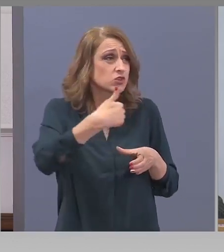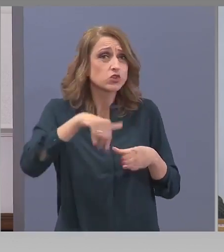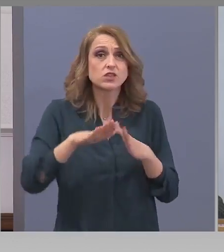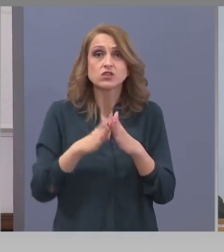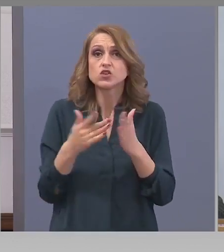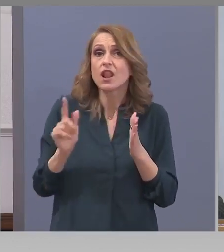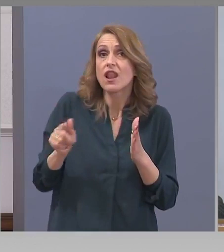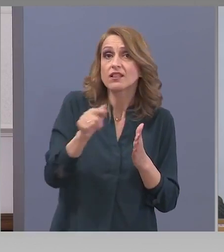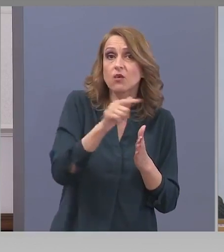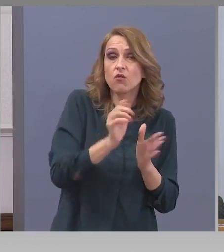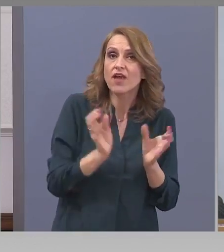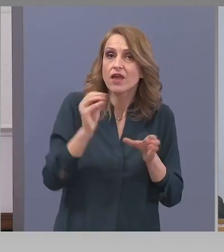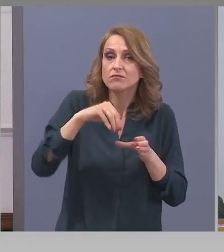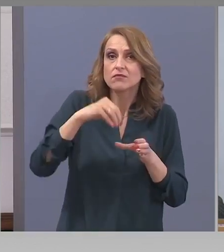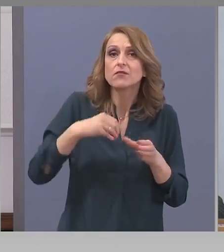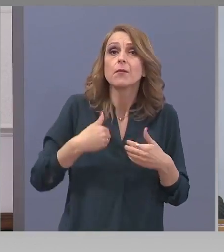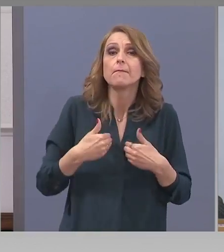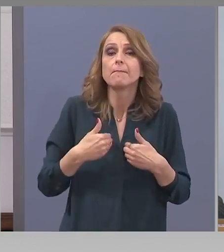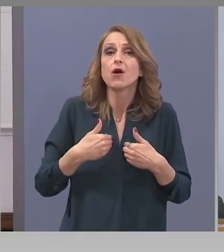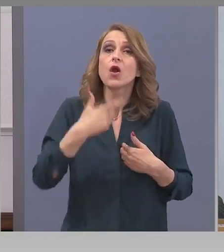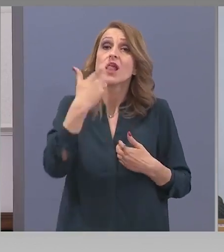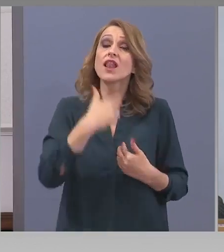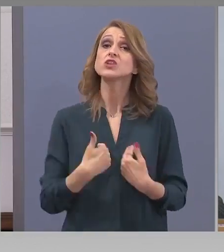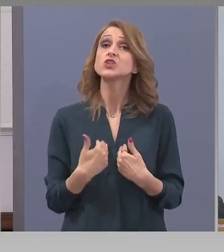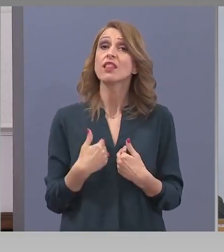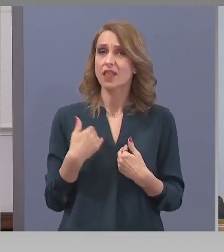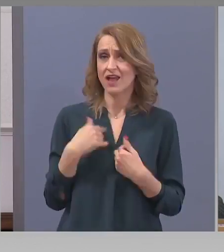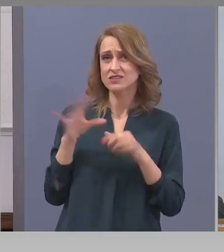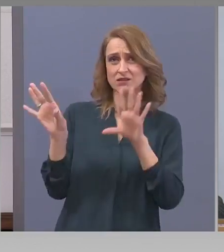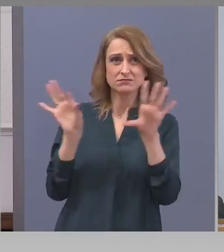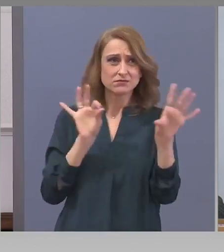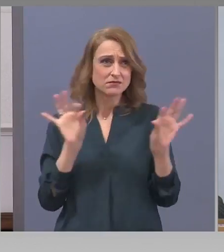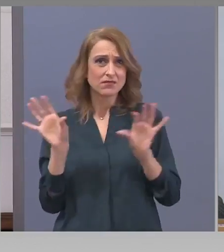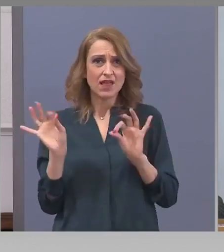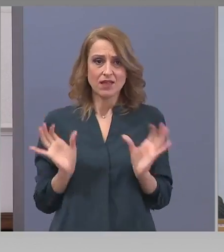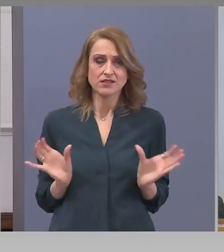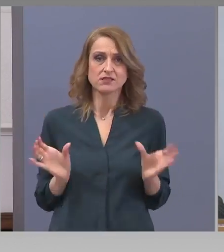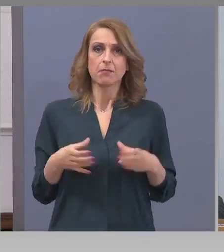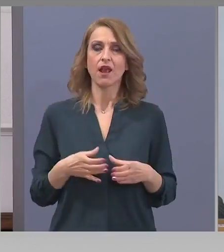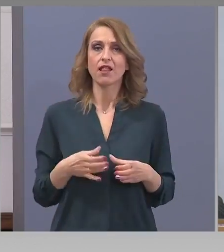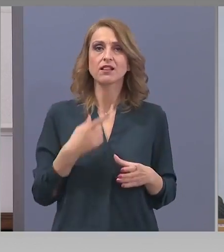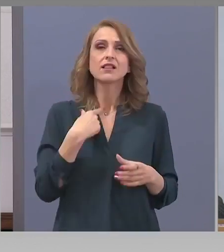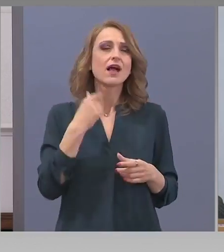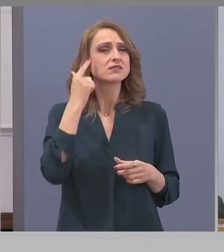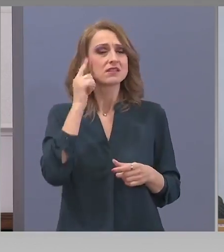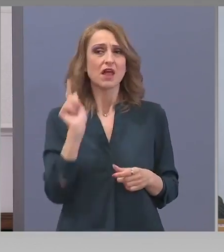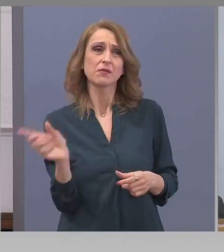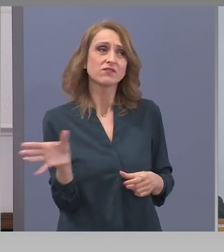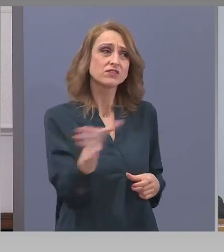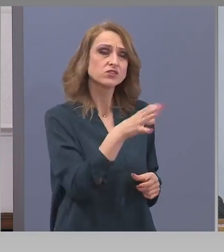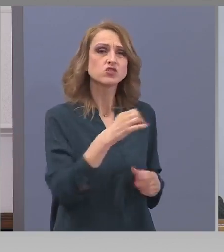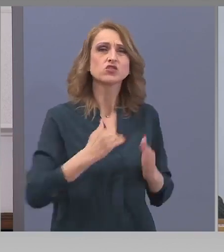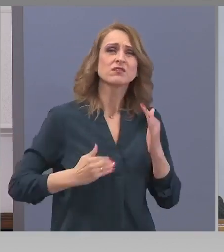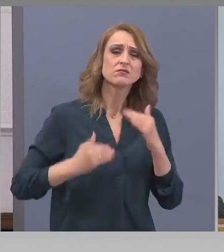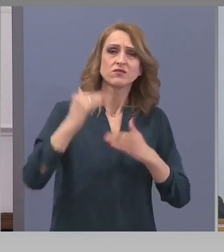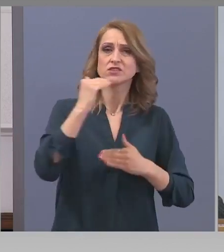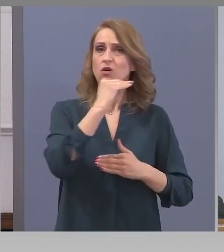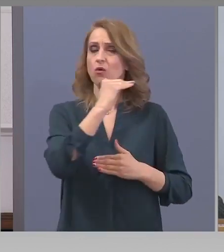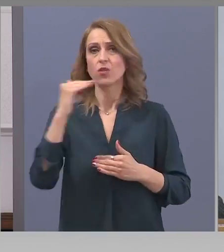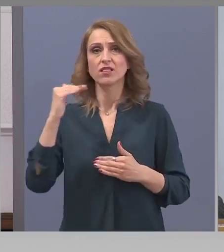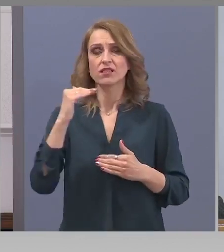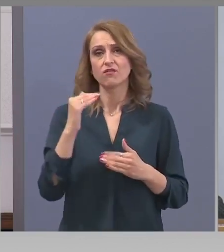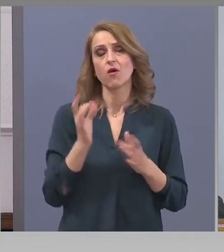съвет, са мой личен избор заради доброто име и високия професионализъм. Обеден съм,